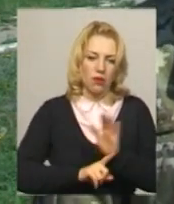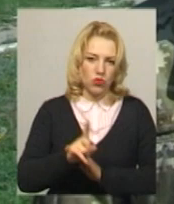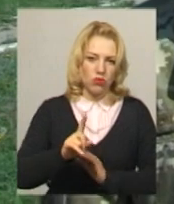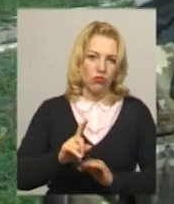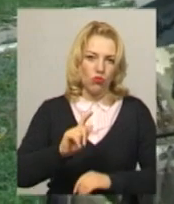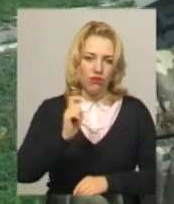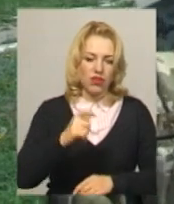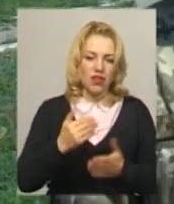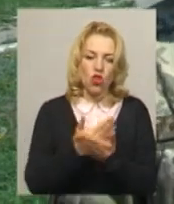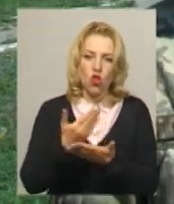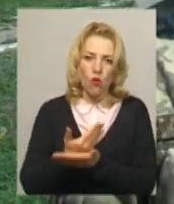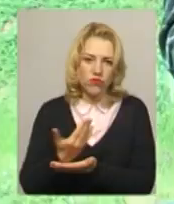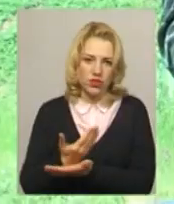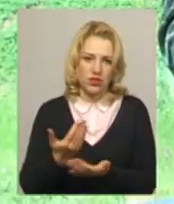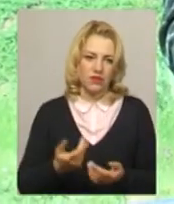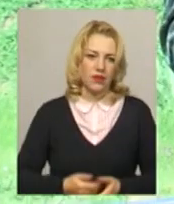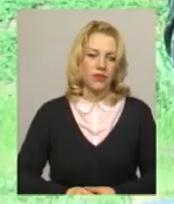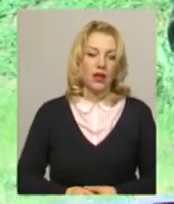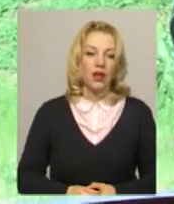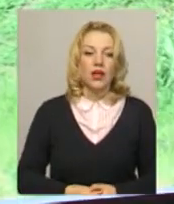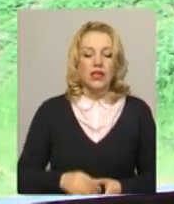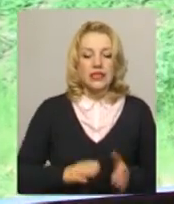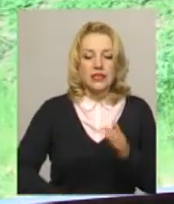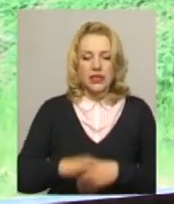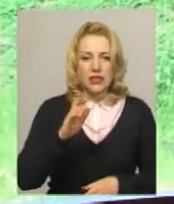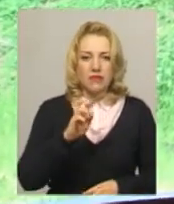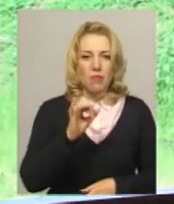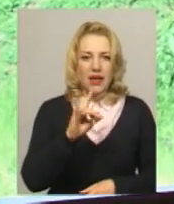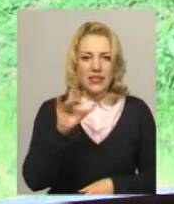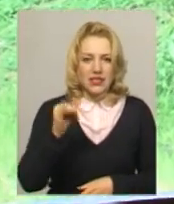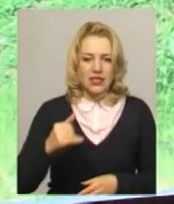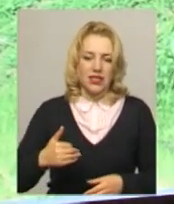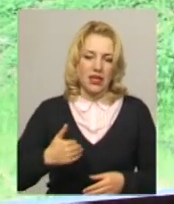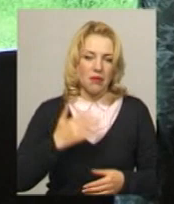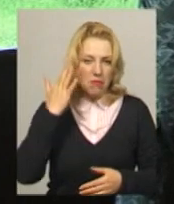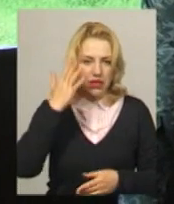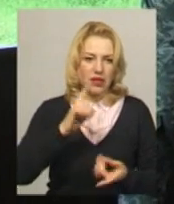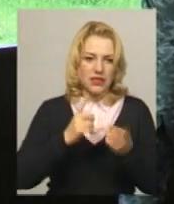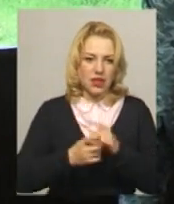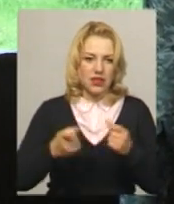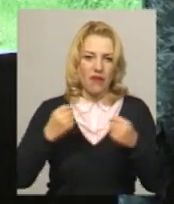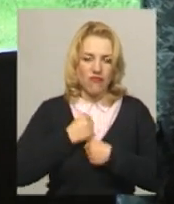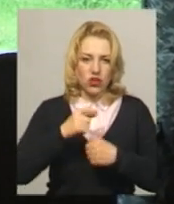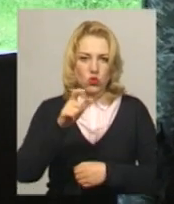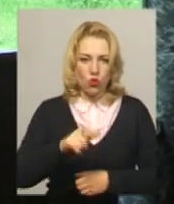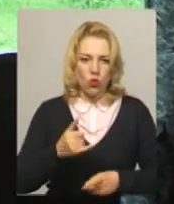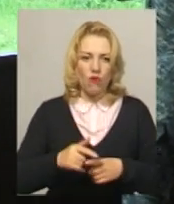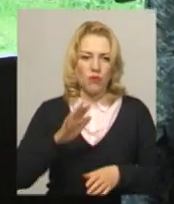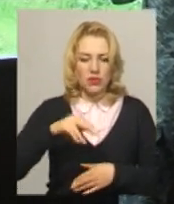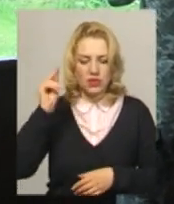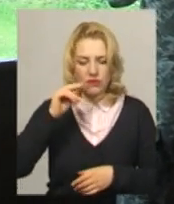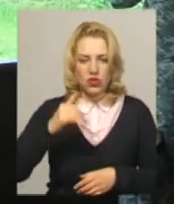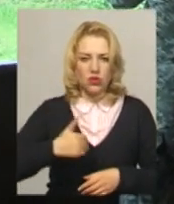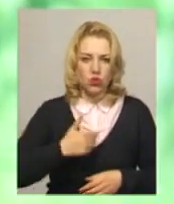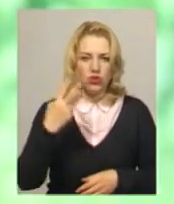ці новшества, які вводилися. З дитинства Валентин Березинський мрієв стати військовим. Після навчання планує служити в 30-й окремій